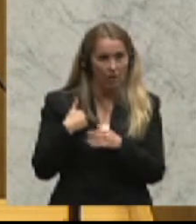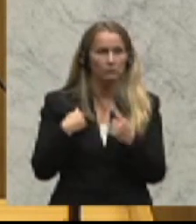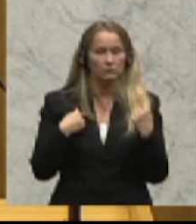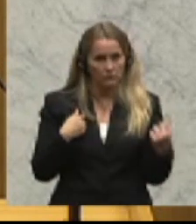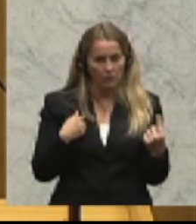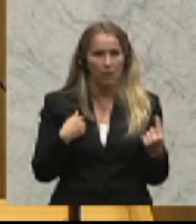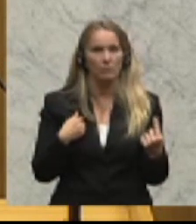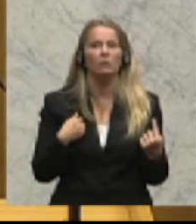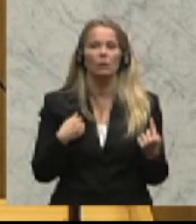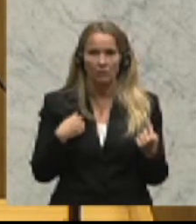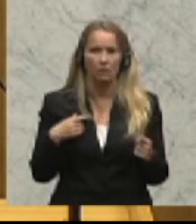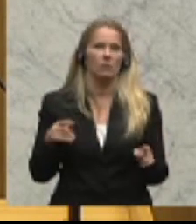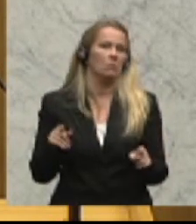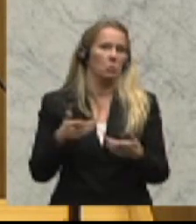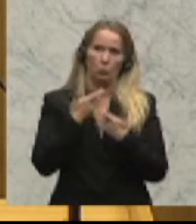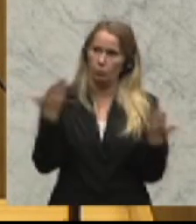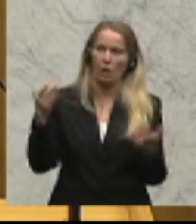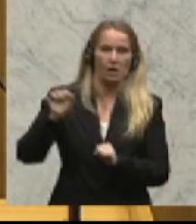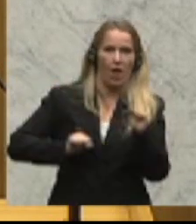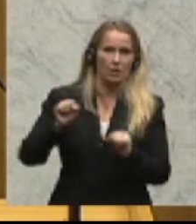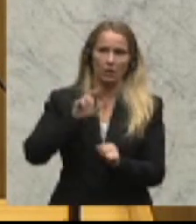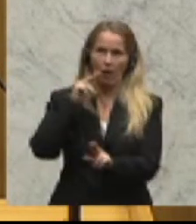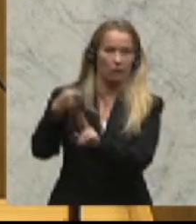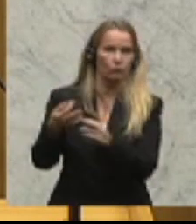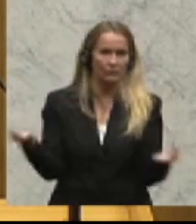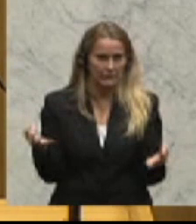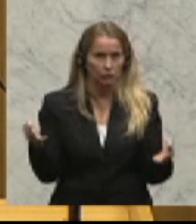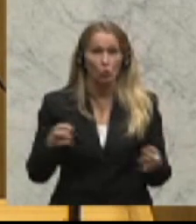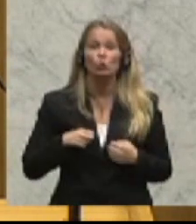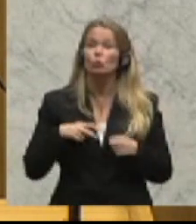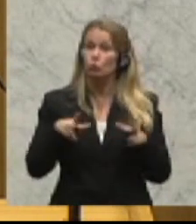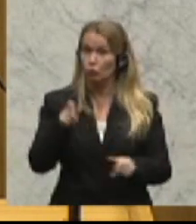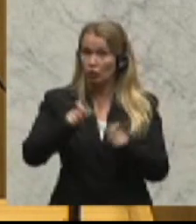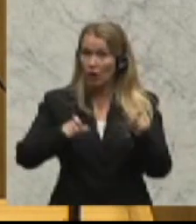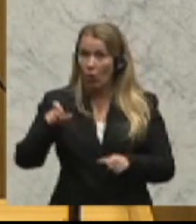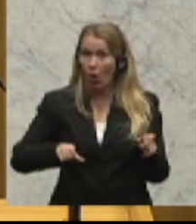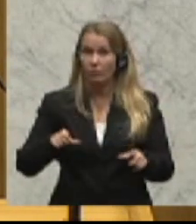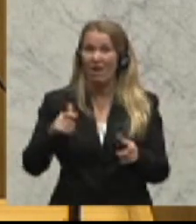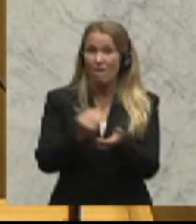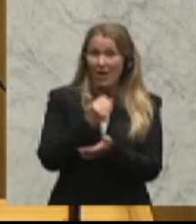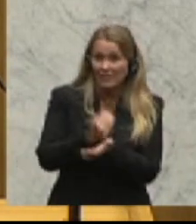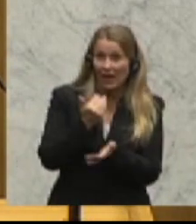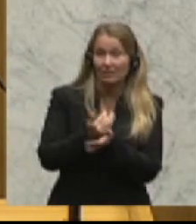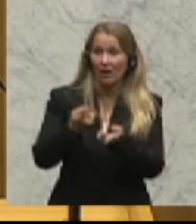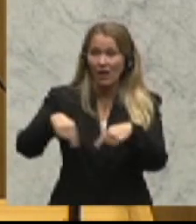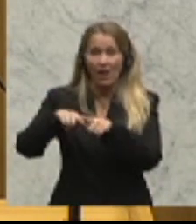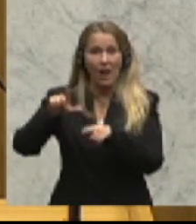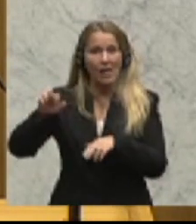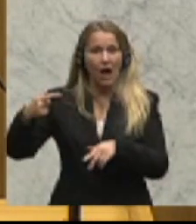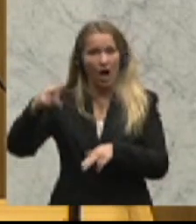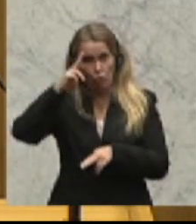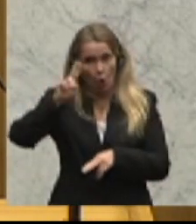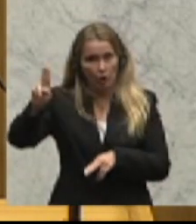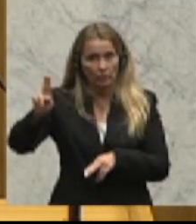hat daraufhin nicht reagiert. Südtiroler Senatoren und Vertretern der Lega Nord war es zu verdanken,